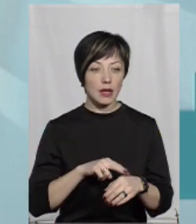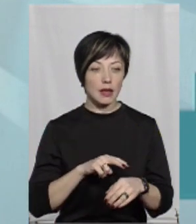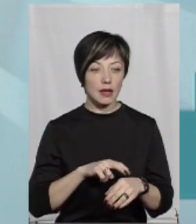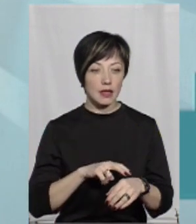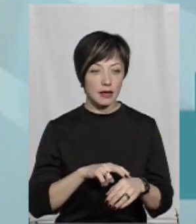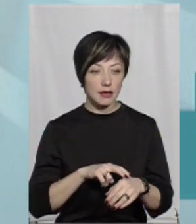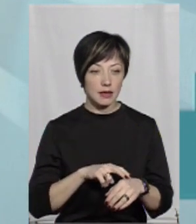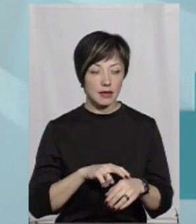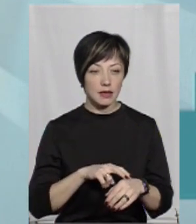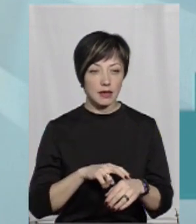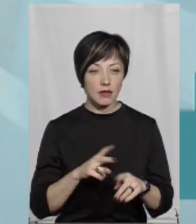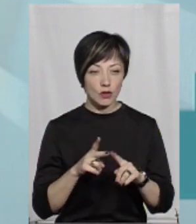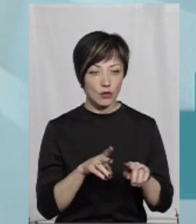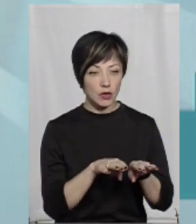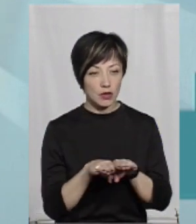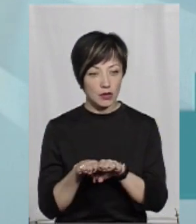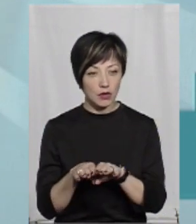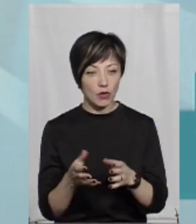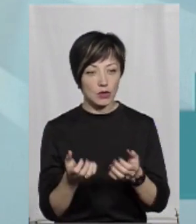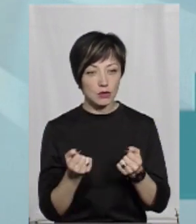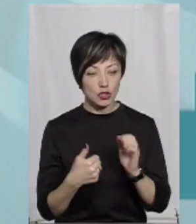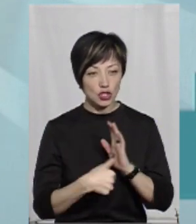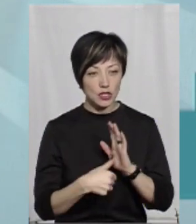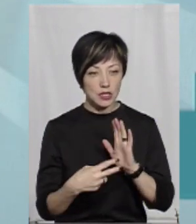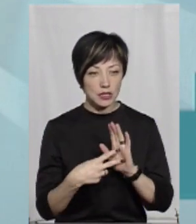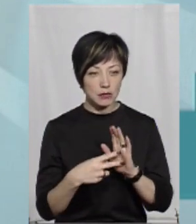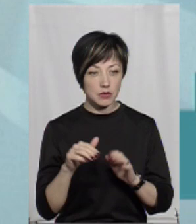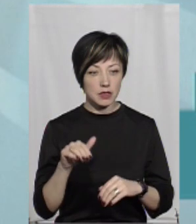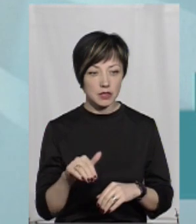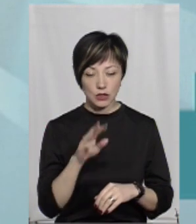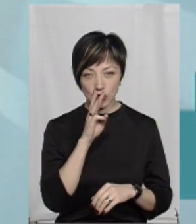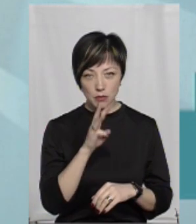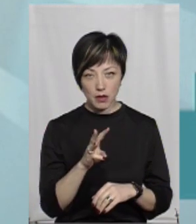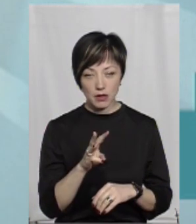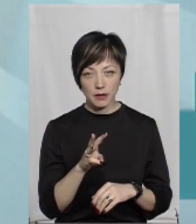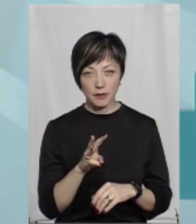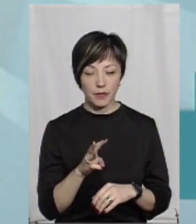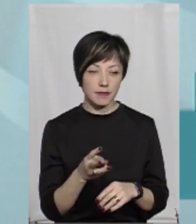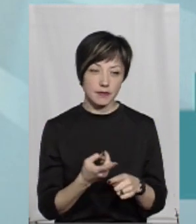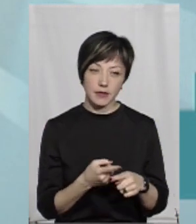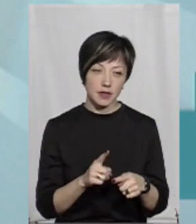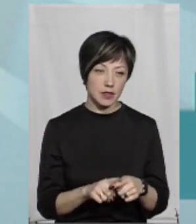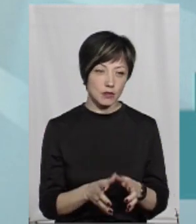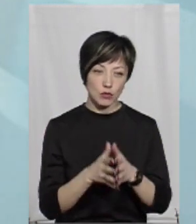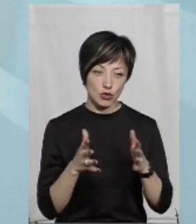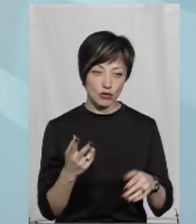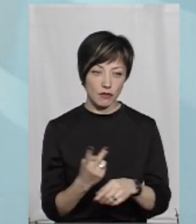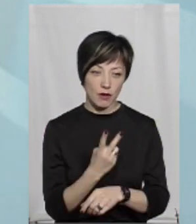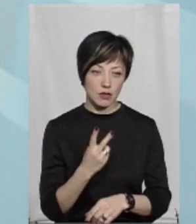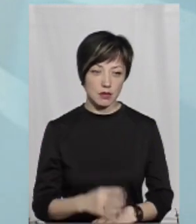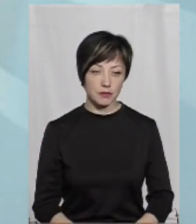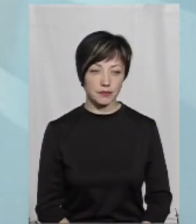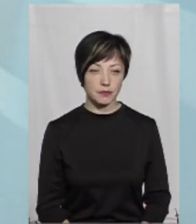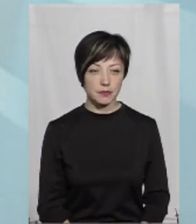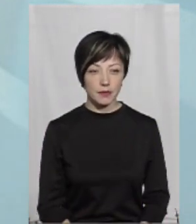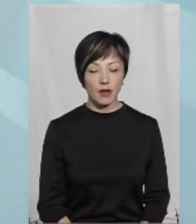на вторинці отримує 6-7 тисяч зарплати, це набагато вдвічі більше.